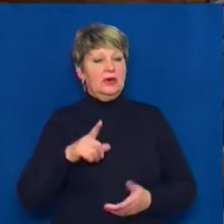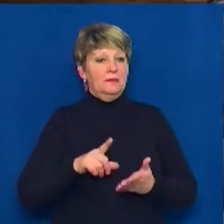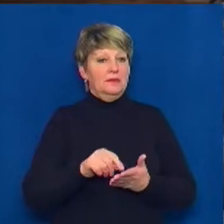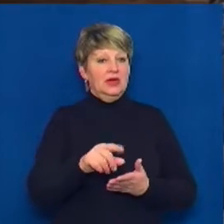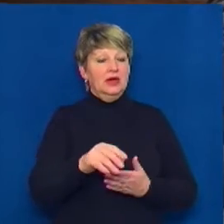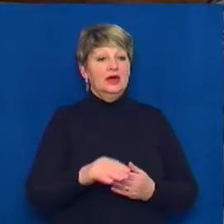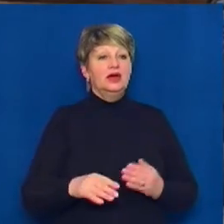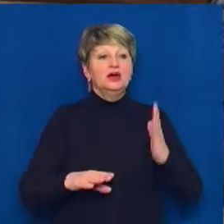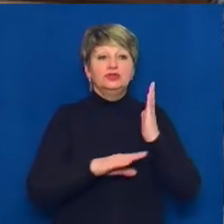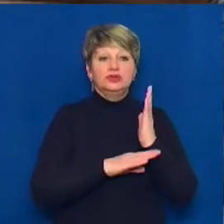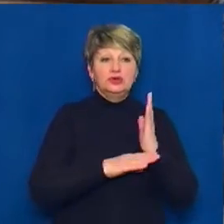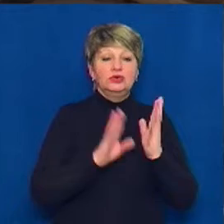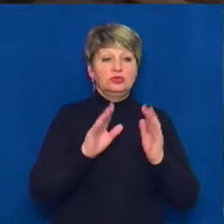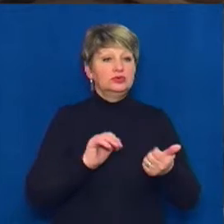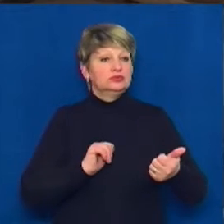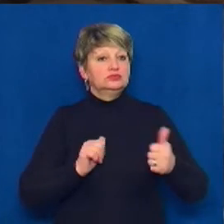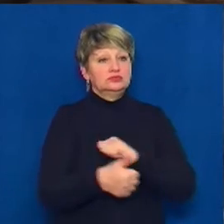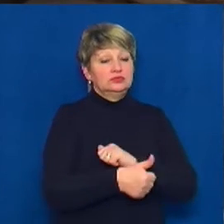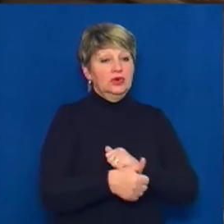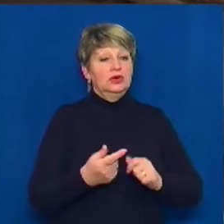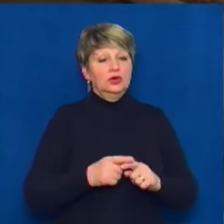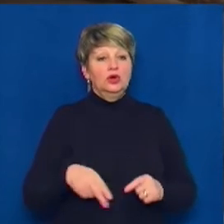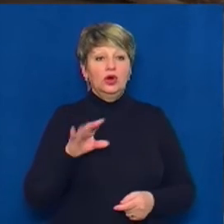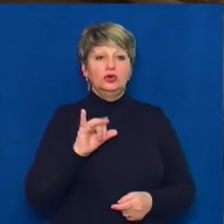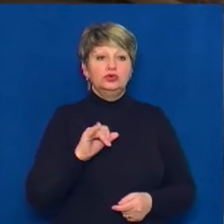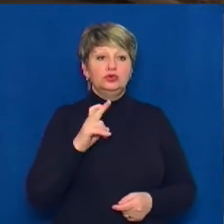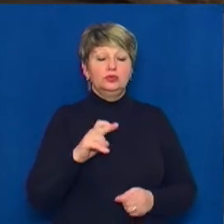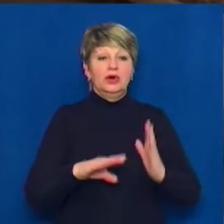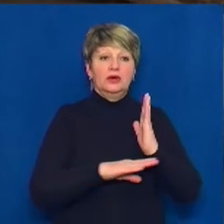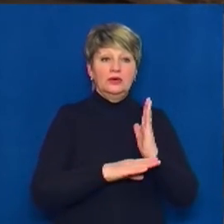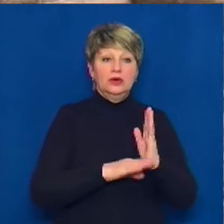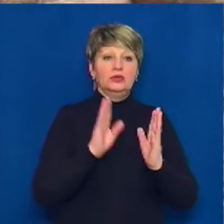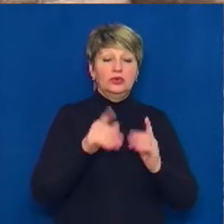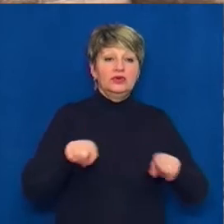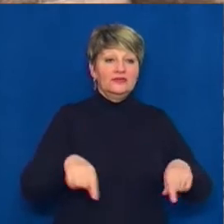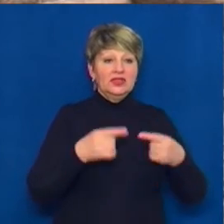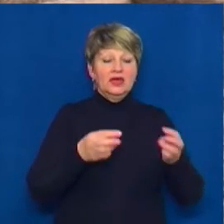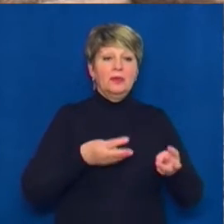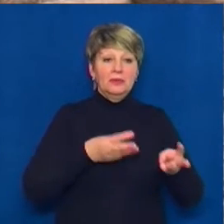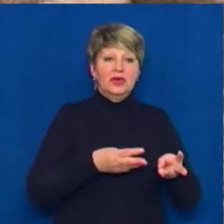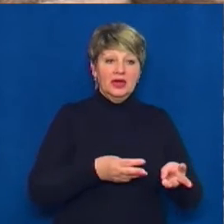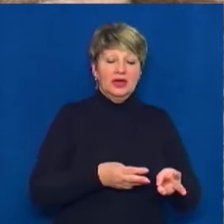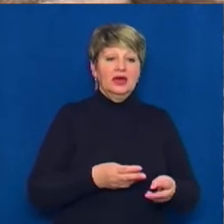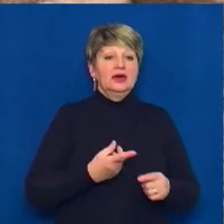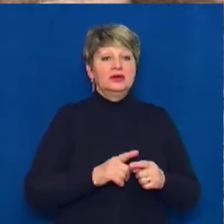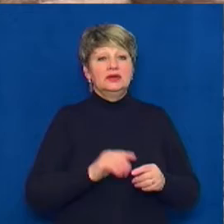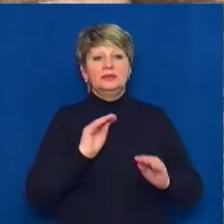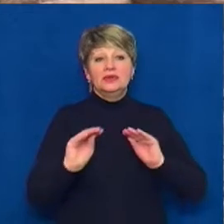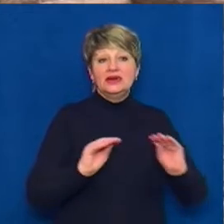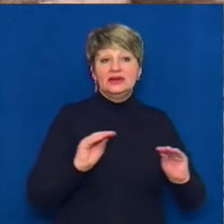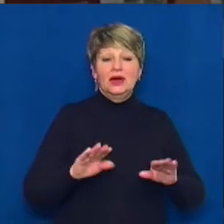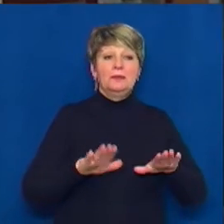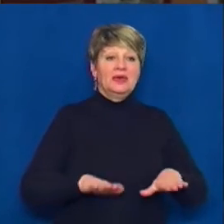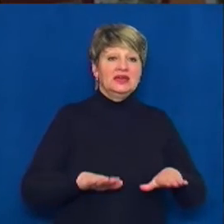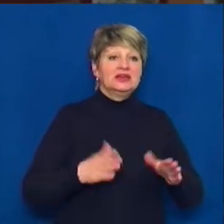чоловік, будуть замінені на дубові. Буде відновлено піч, у якій партизани готували їжу. Розмістять в музеї і знайдені у цій місцевості